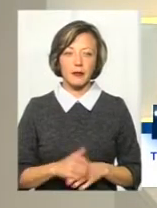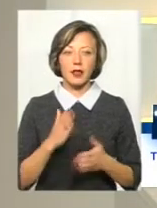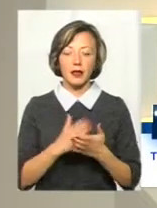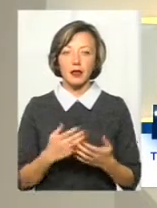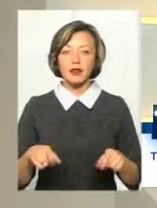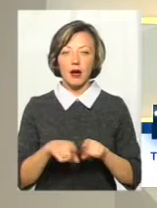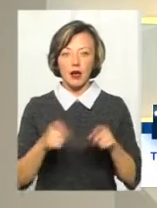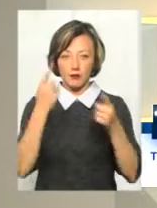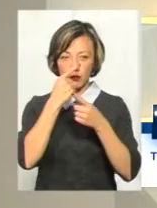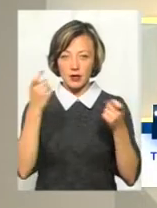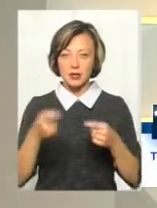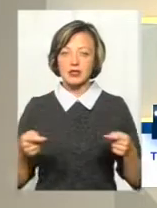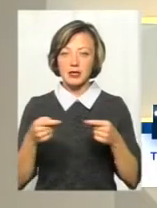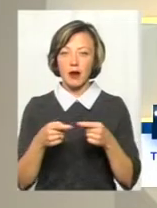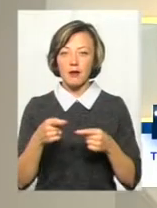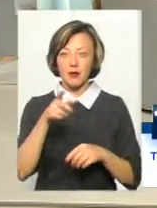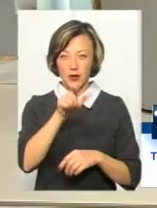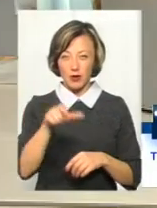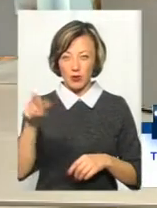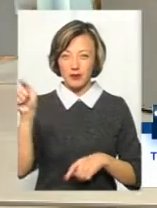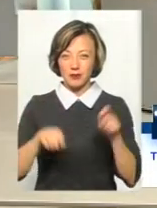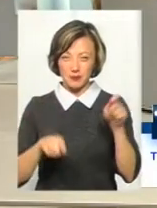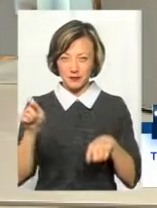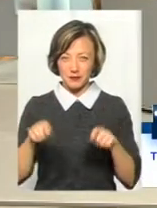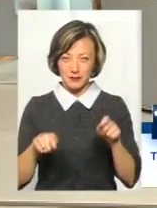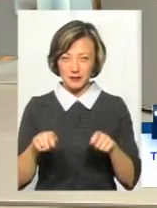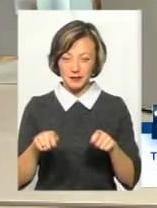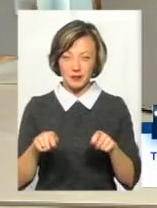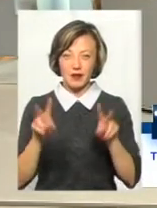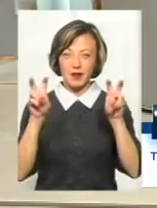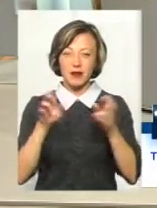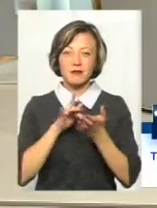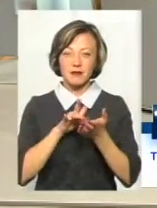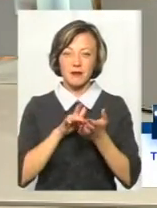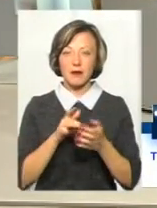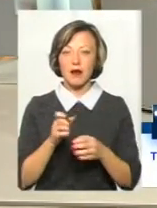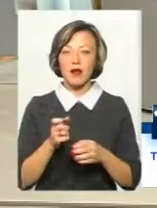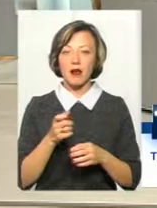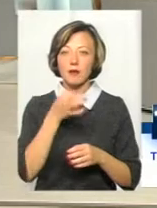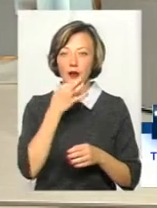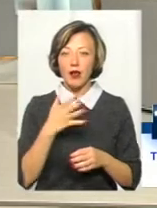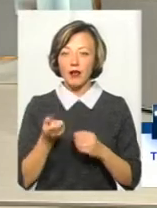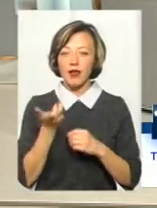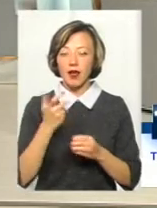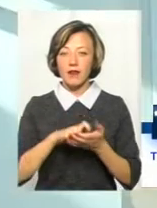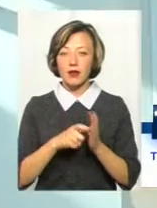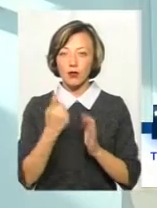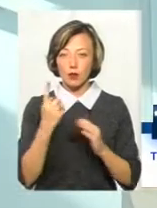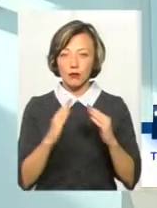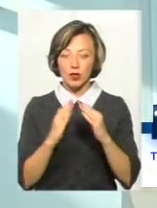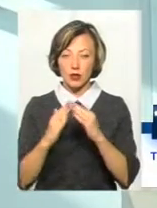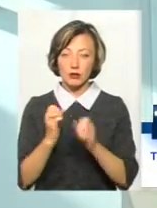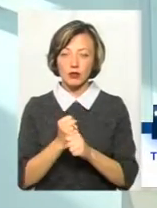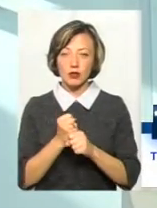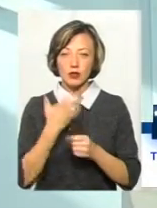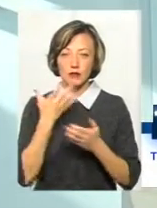інформація, що саме гастролери, одні з тих, хто люблять обкрадати декілька квартир в одному будинку, що вони скоюють